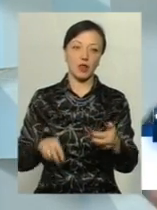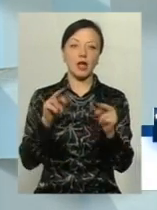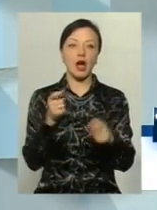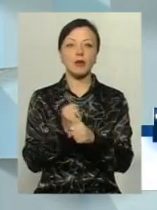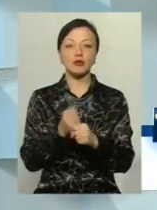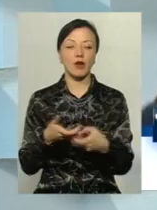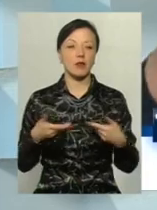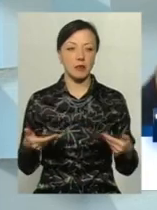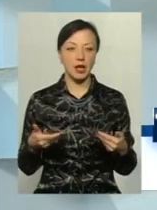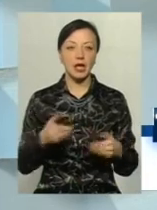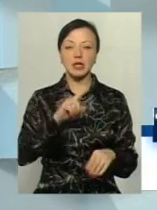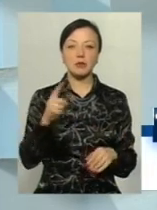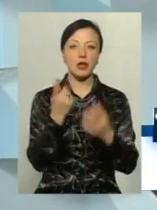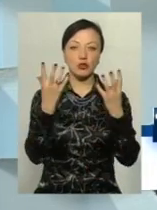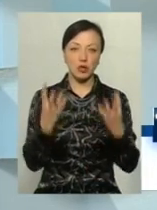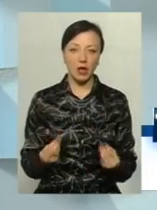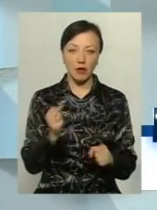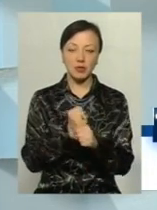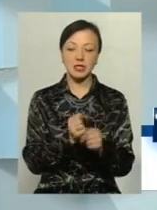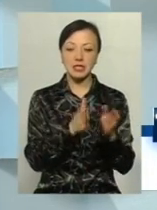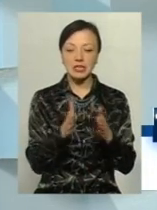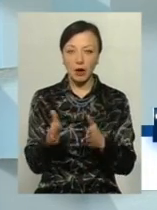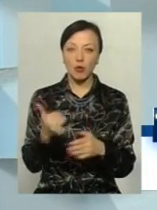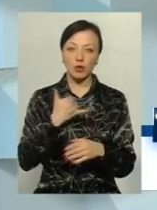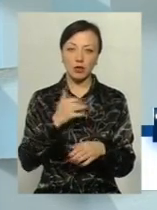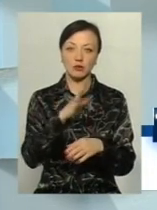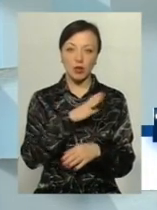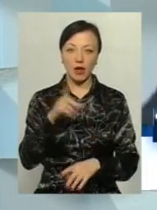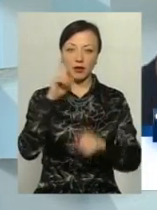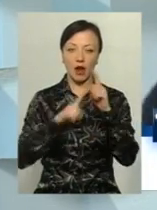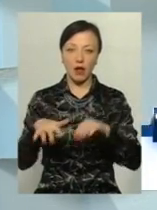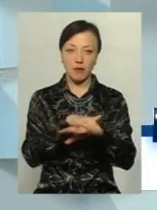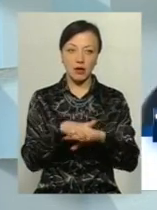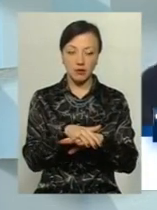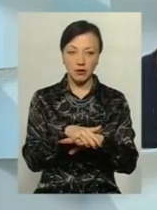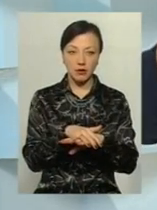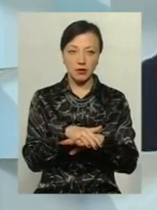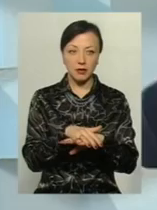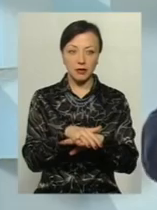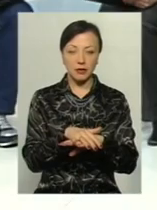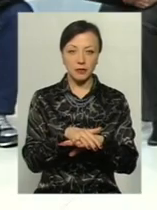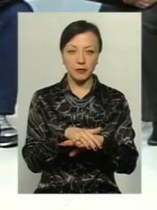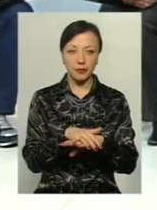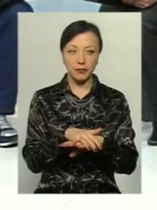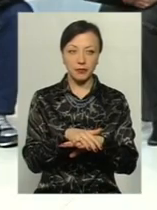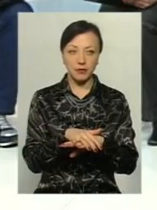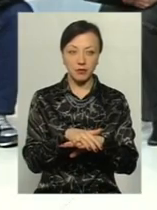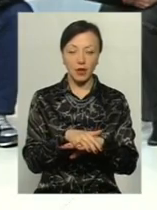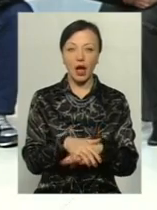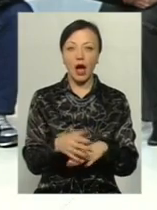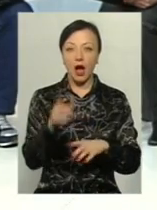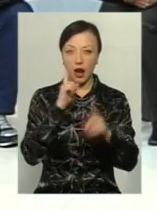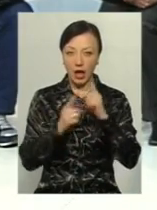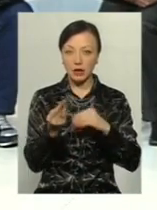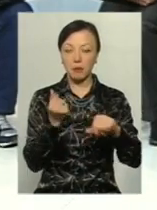працювали ми? З першого ж дня ми відпрацювали систему, яка в нас була на Раді Майдану. Рада підприємців при облдержадміністрації теж